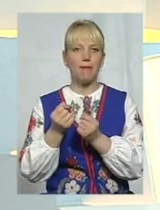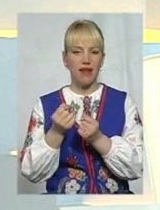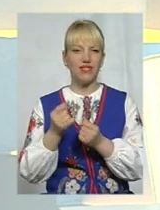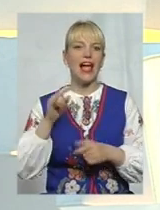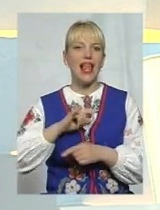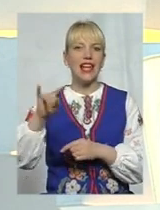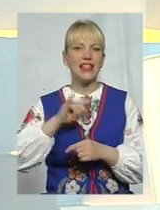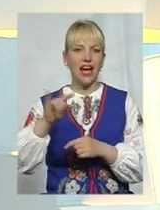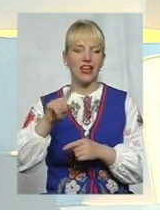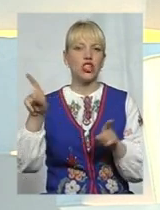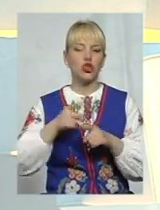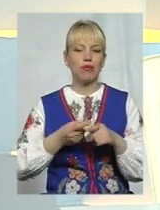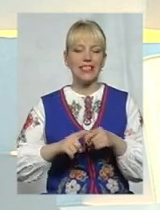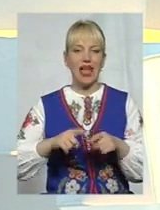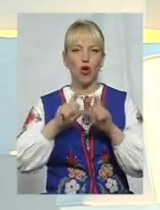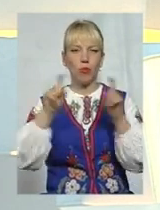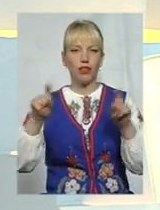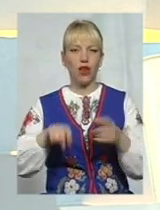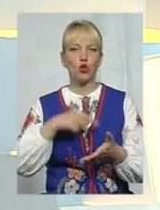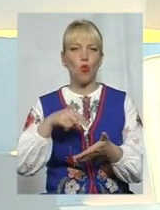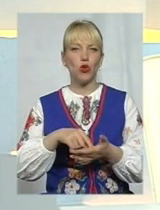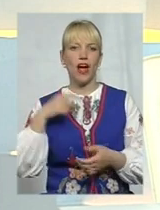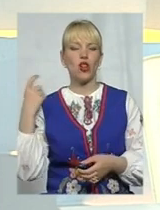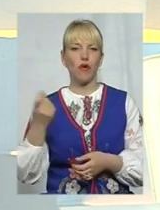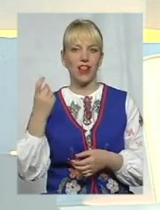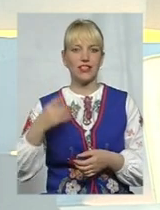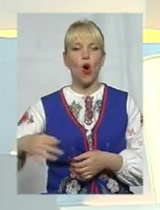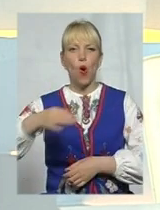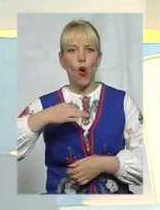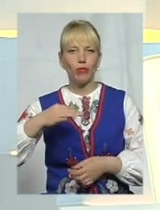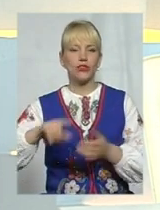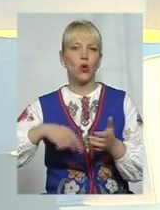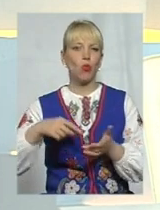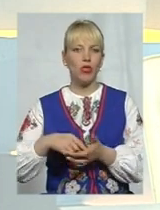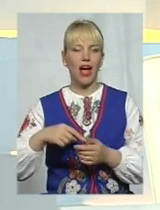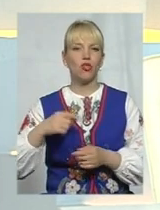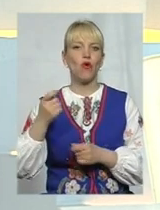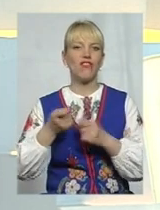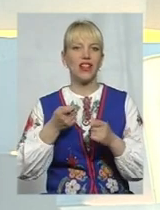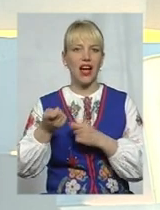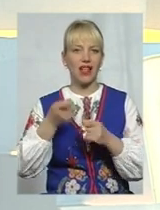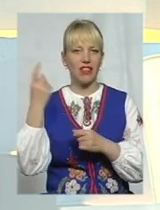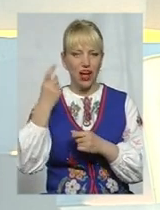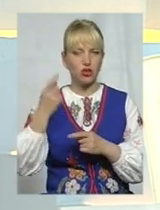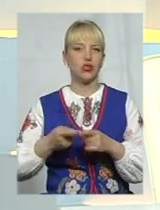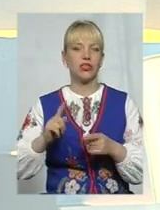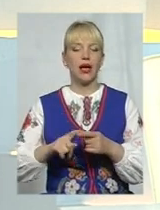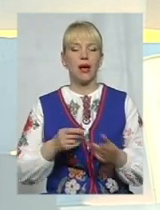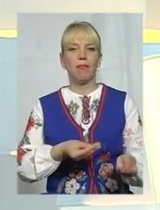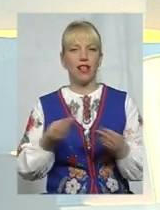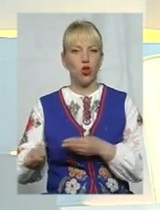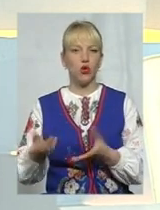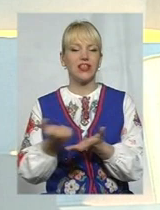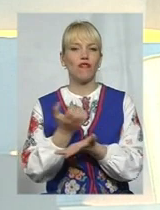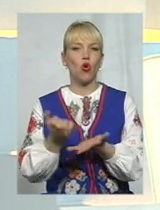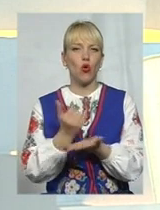щоб цей об'єкт комунальної власності, обласної комунальної власності приносив доходи в обласну казну.